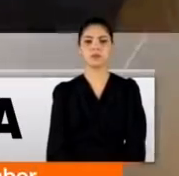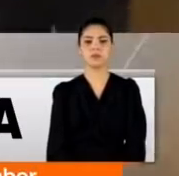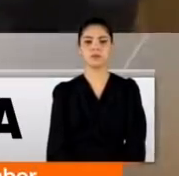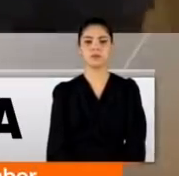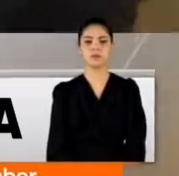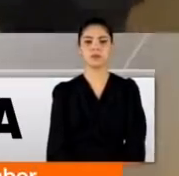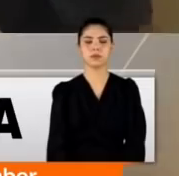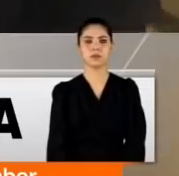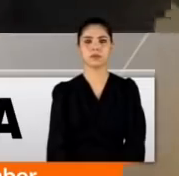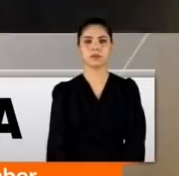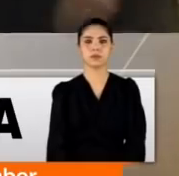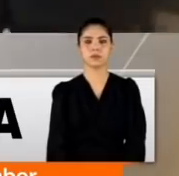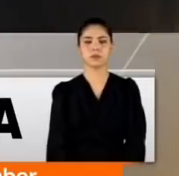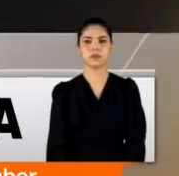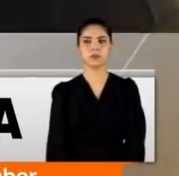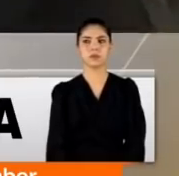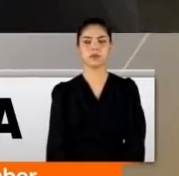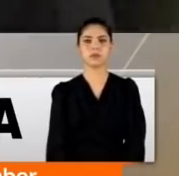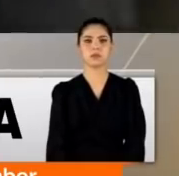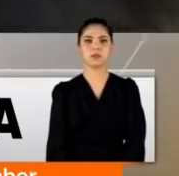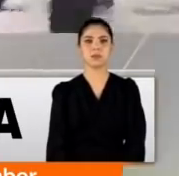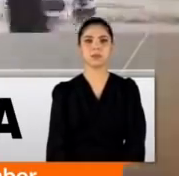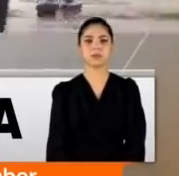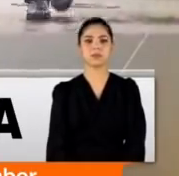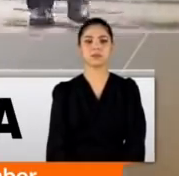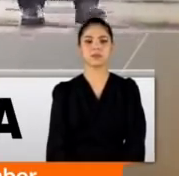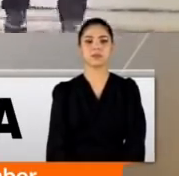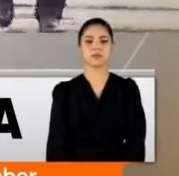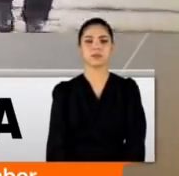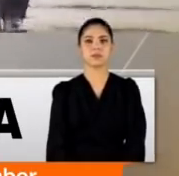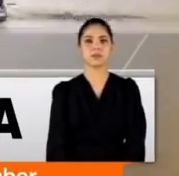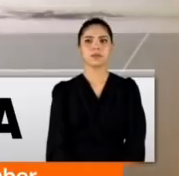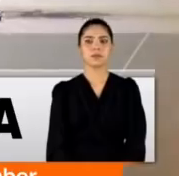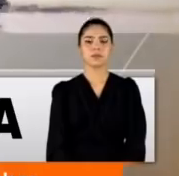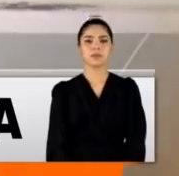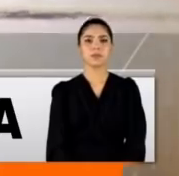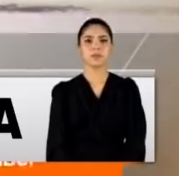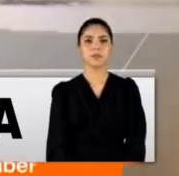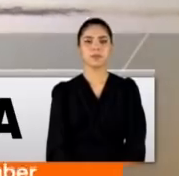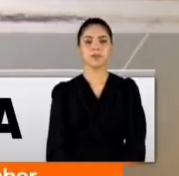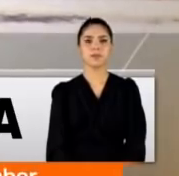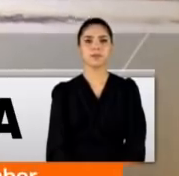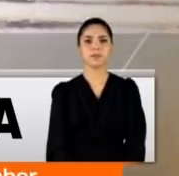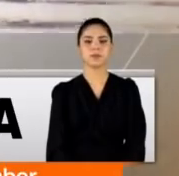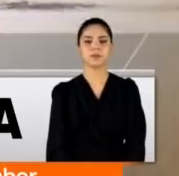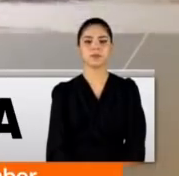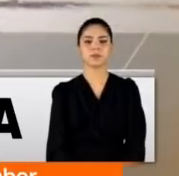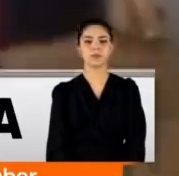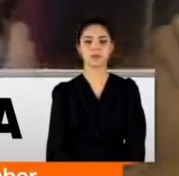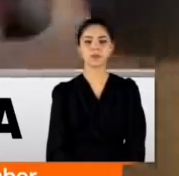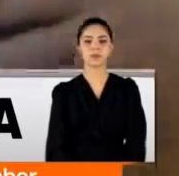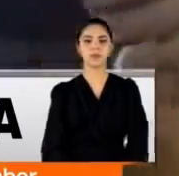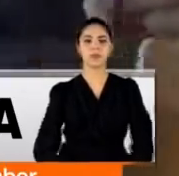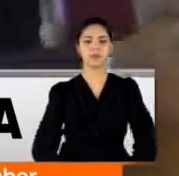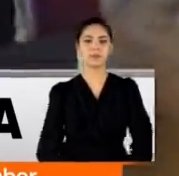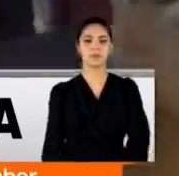Biz tek tek bir kurumların her birini hedef alarak itibarsızlaştırmaya, yıkratmaya çalışırsak ortada devlet diye bir şey kalmaz.